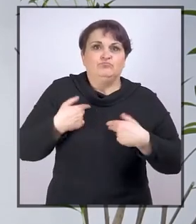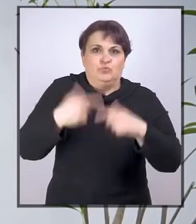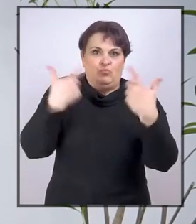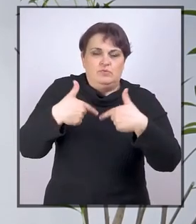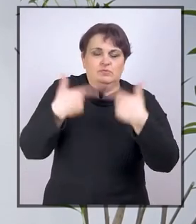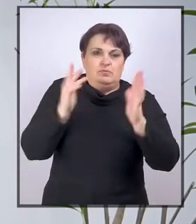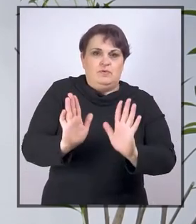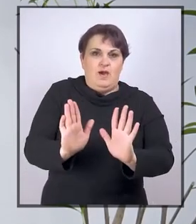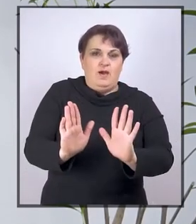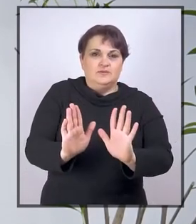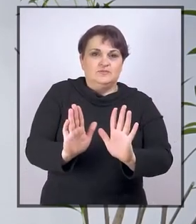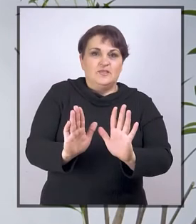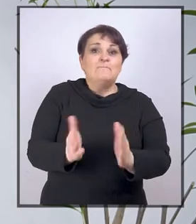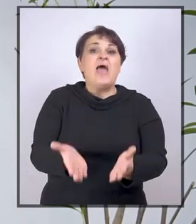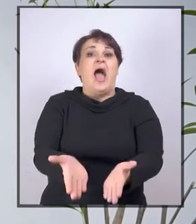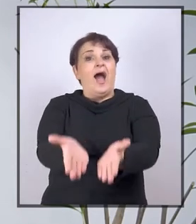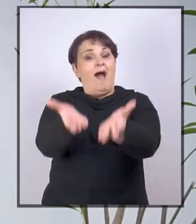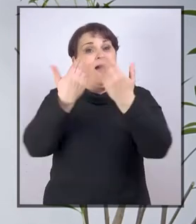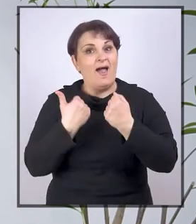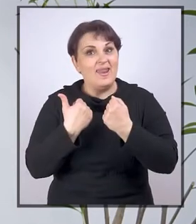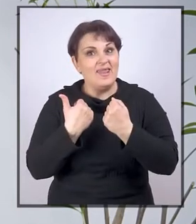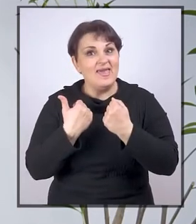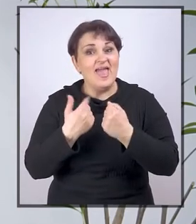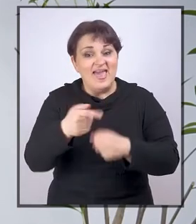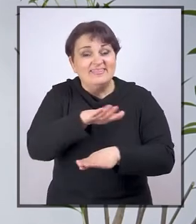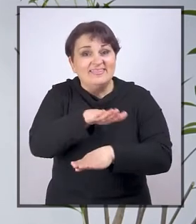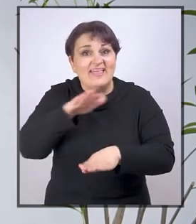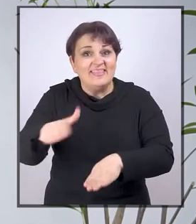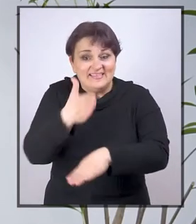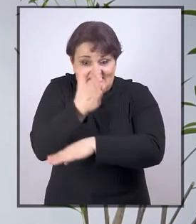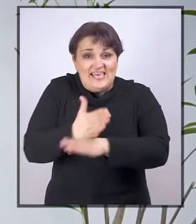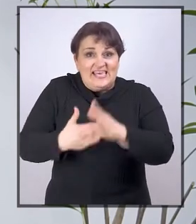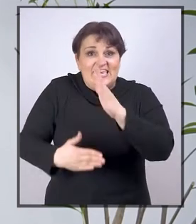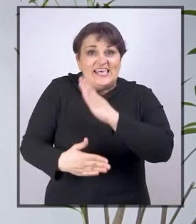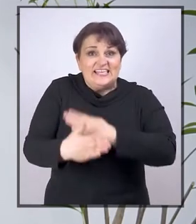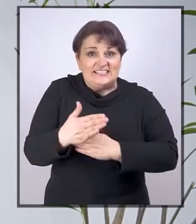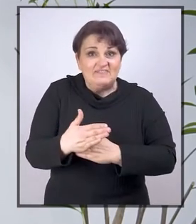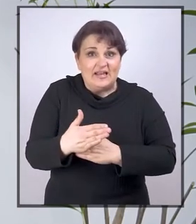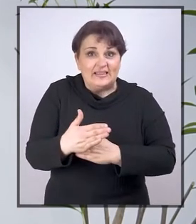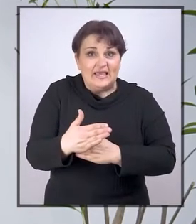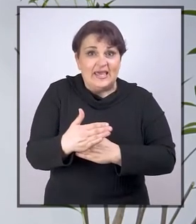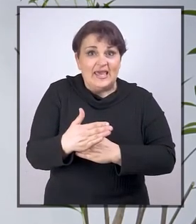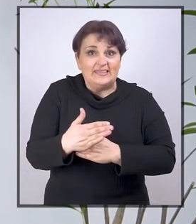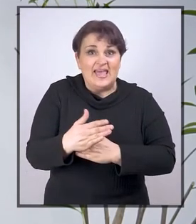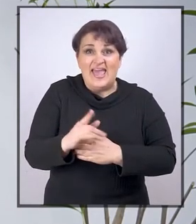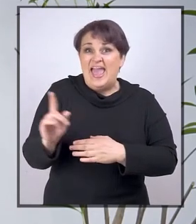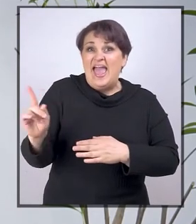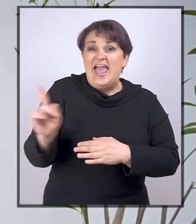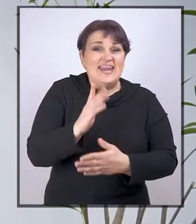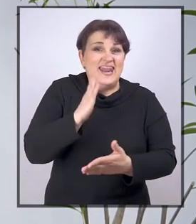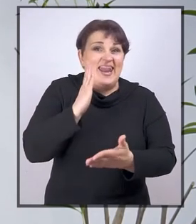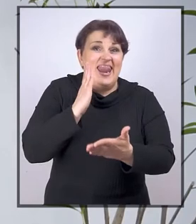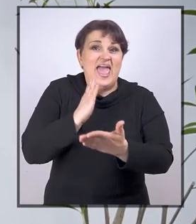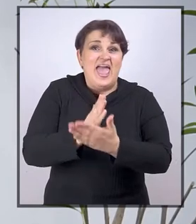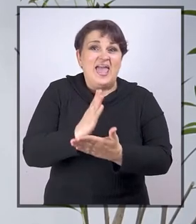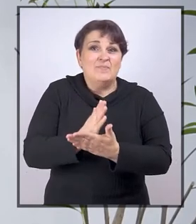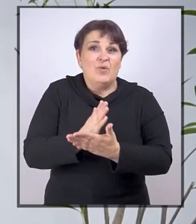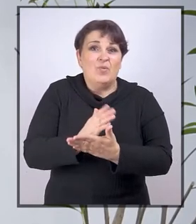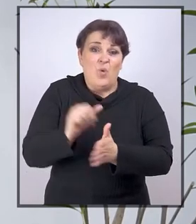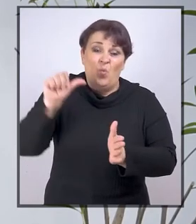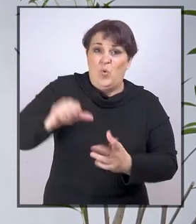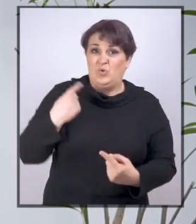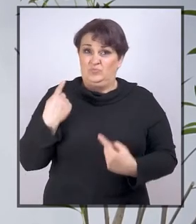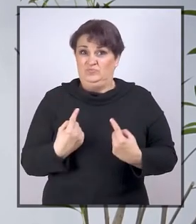djeci sa invaliditetom. Ali da djeca sa invaliditetom ne bi